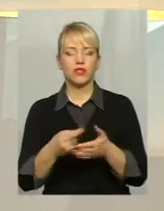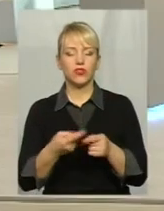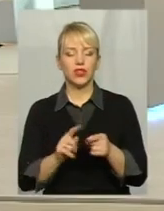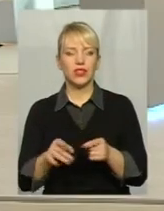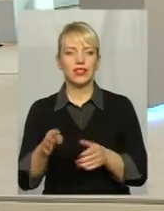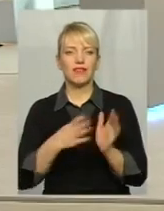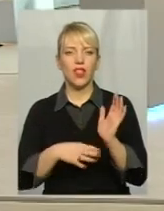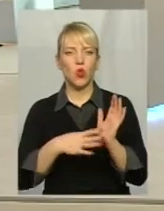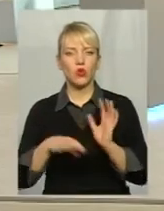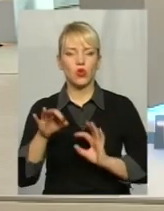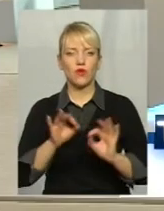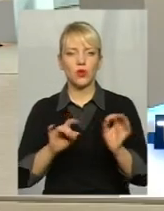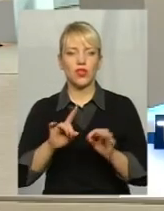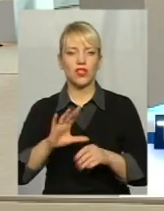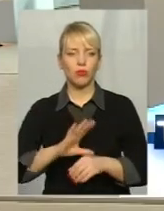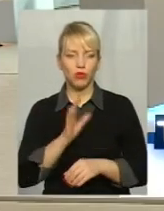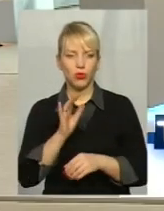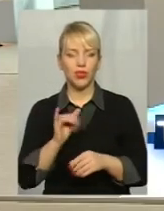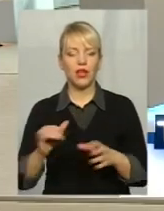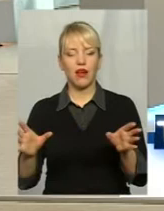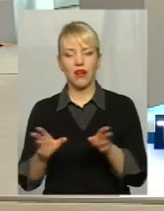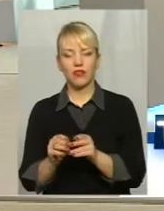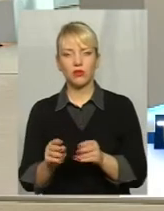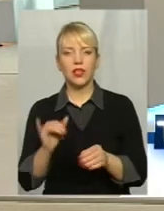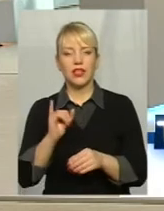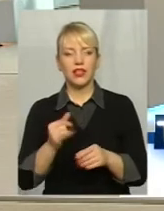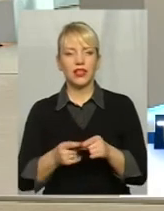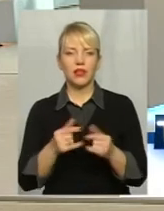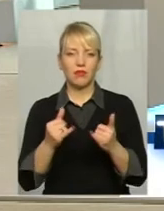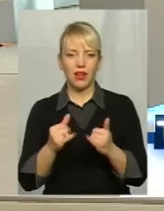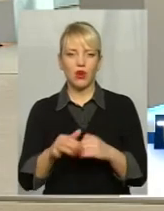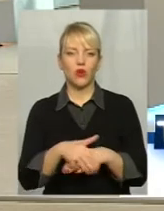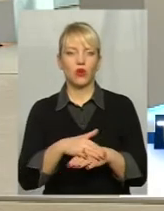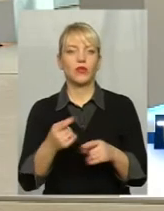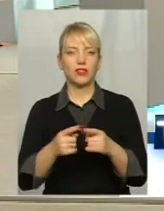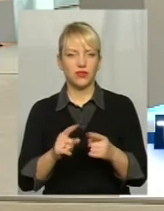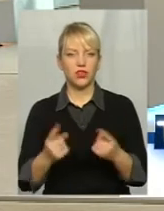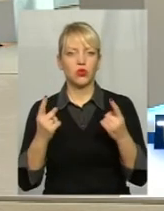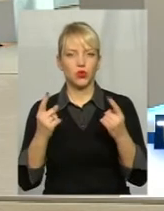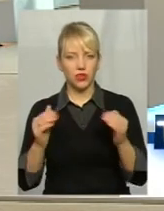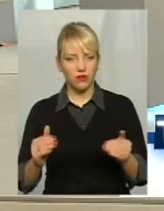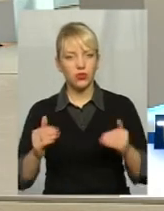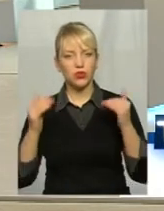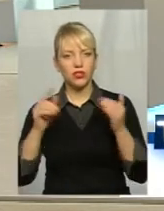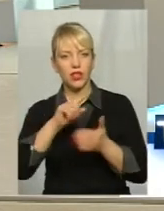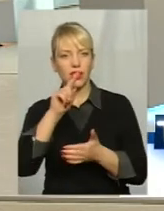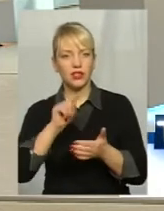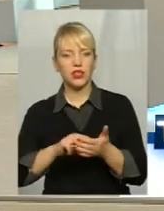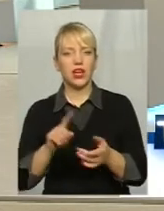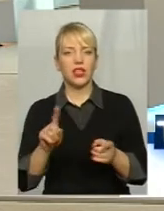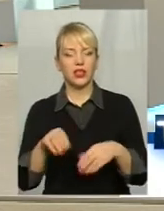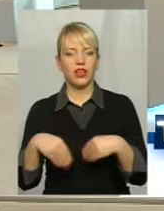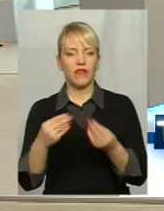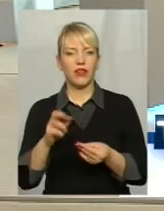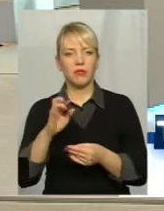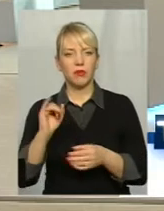району, які були разом, сукупний, і тепер громади, він суттєво зріс? Так, зріс Які дали можливість?